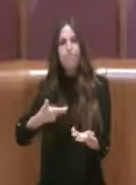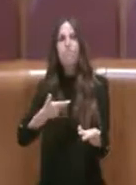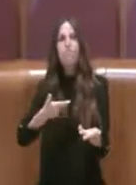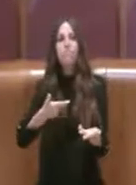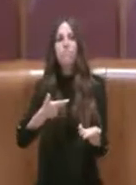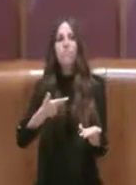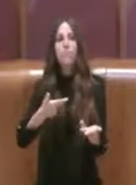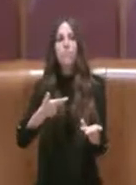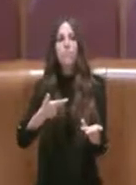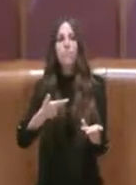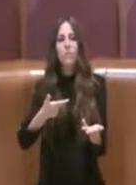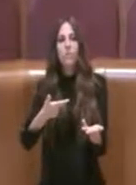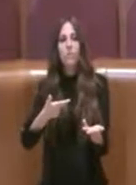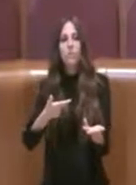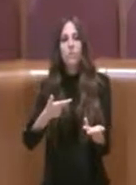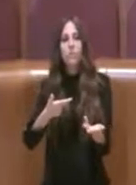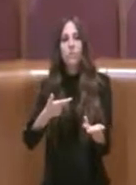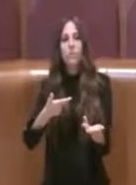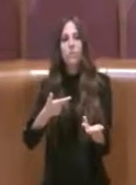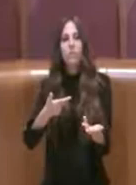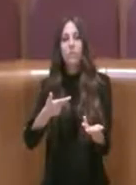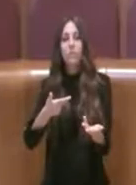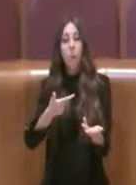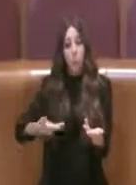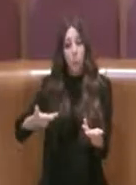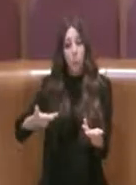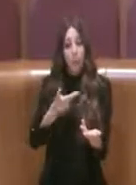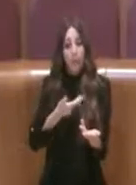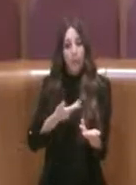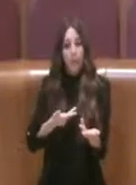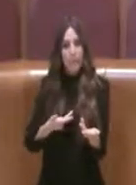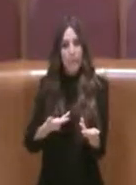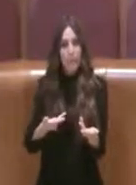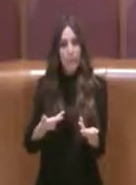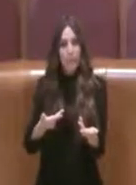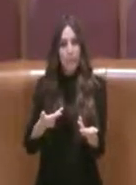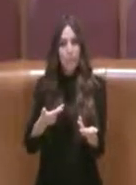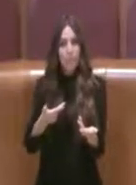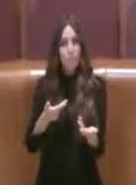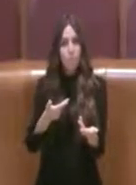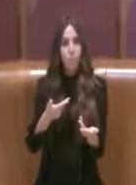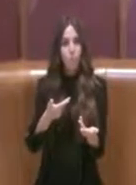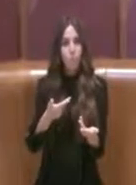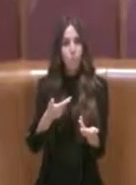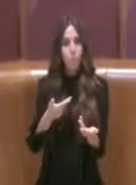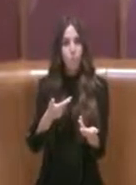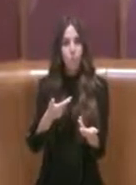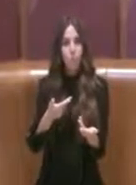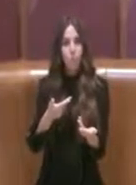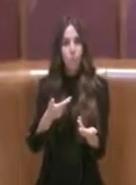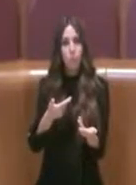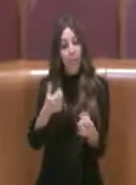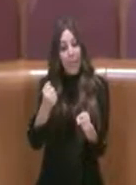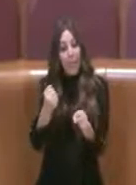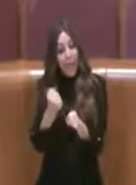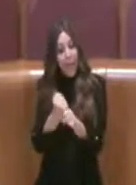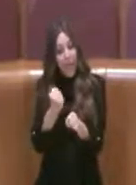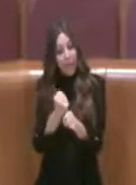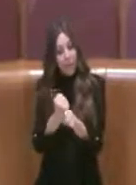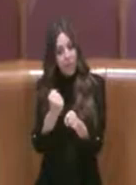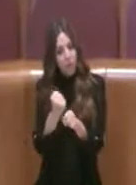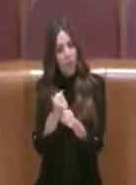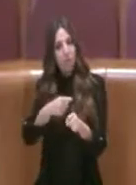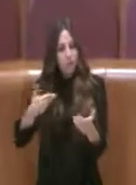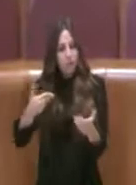quindi procedere a lavorare per poi procedere a questa